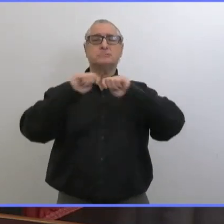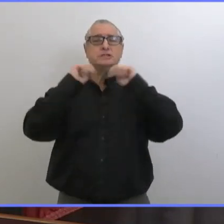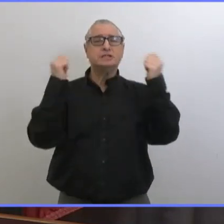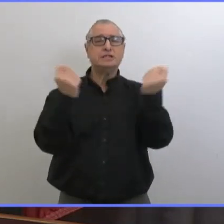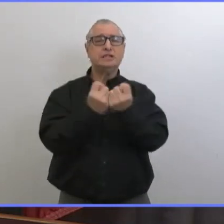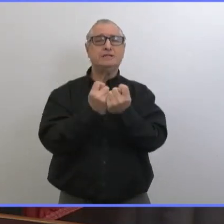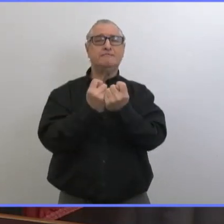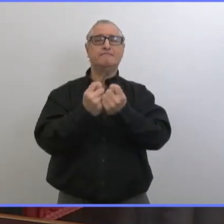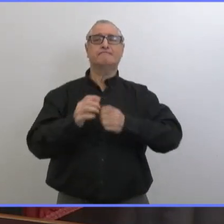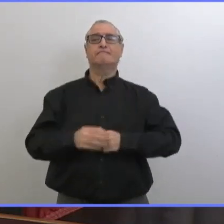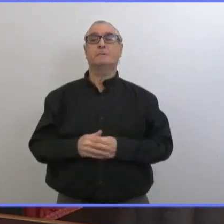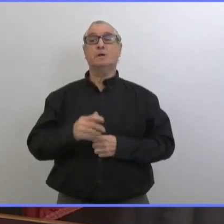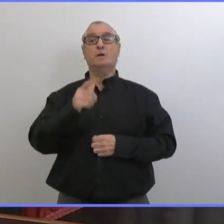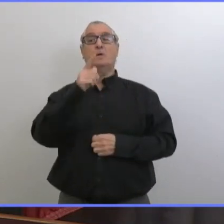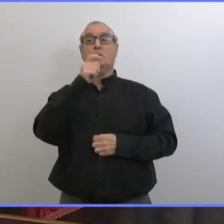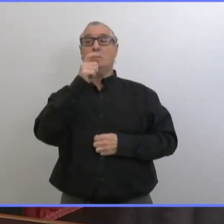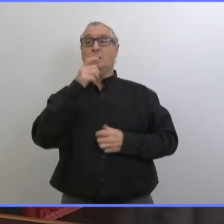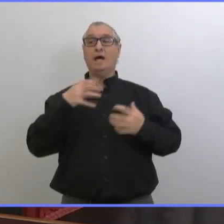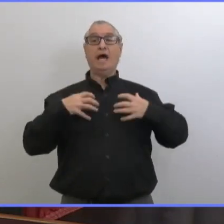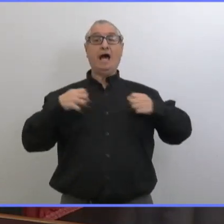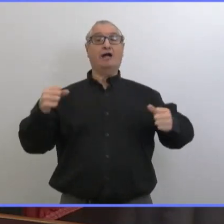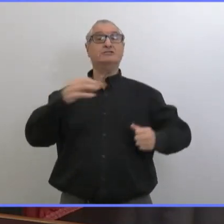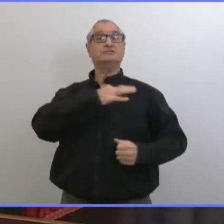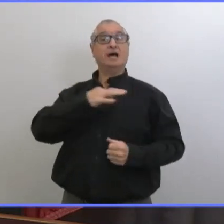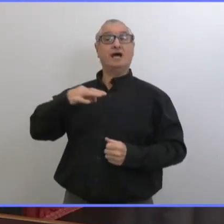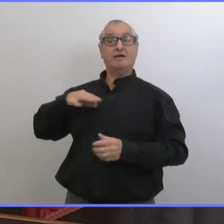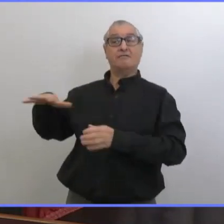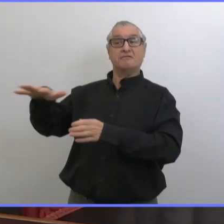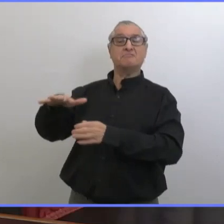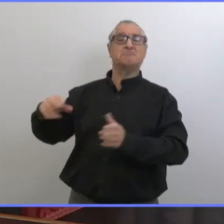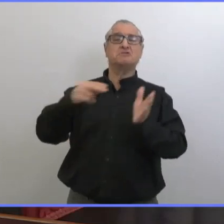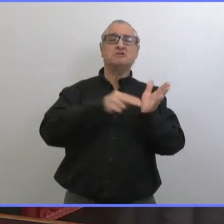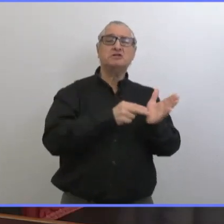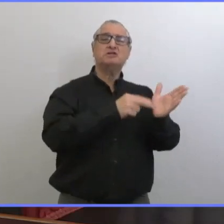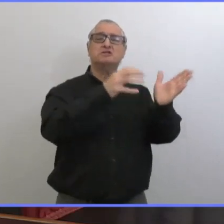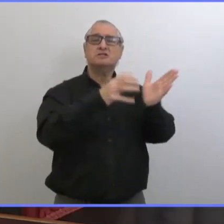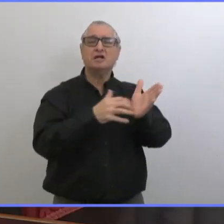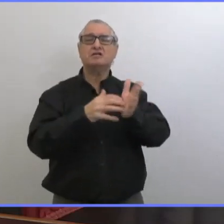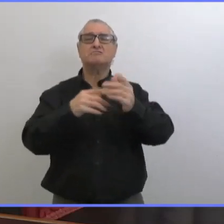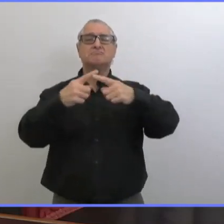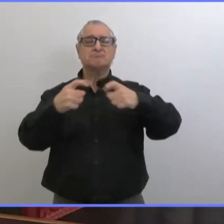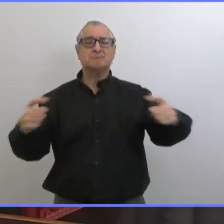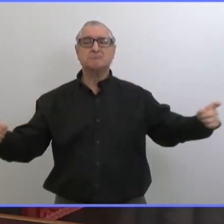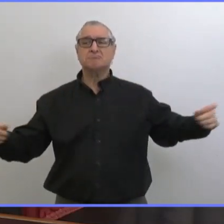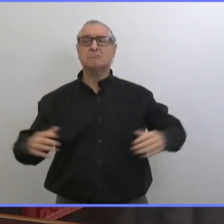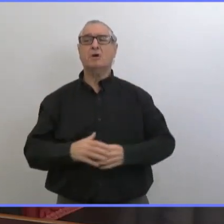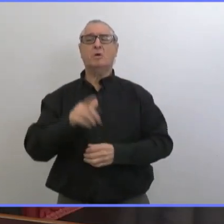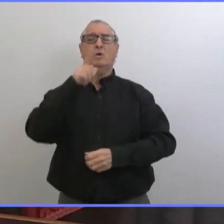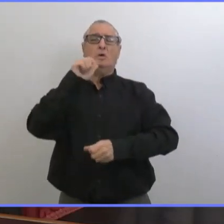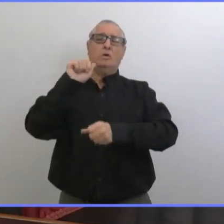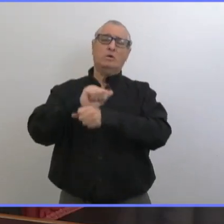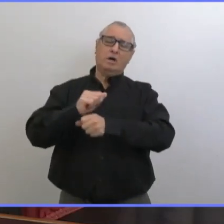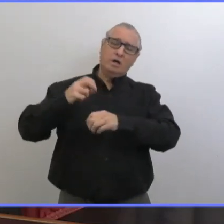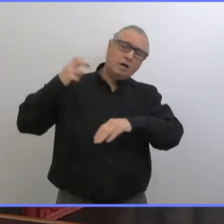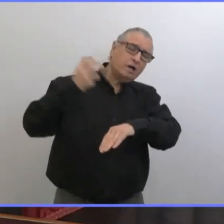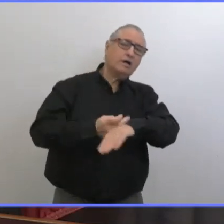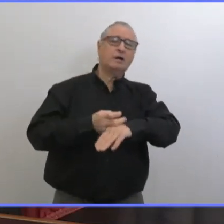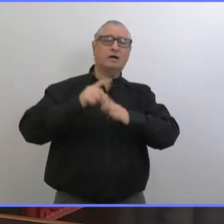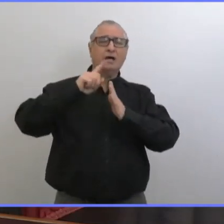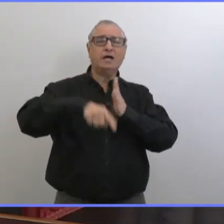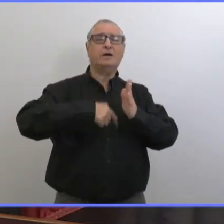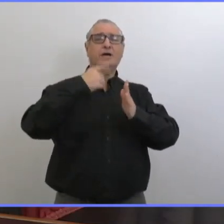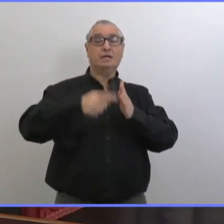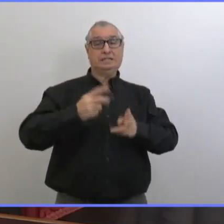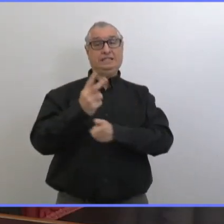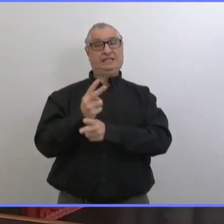'équipe de planification et de prévention ainsi que les travailleurs de première ligne qui travaillent sans arrêt pour nous garder en sécurité depuis le début de la